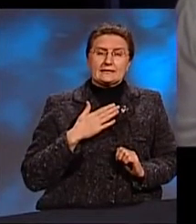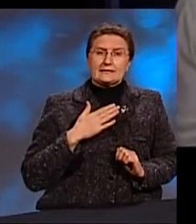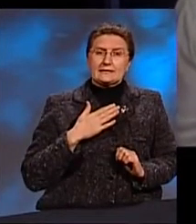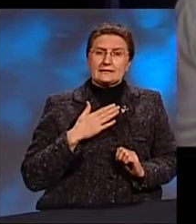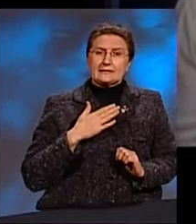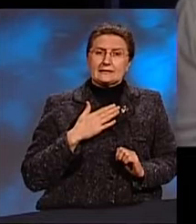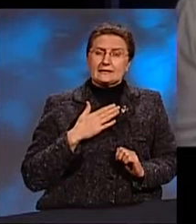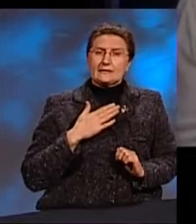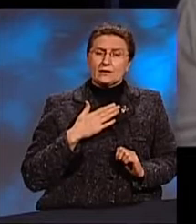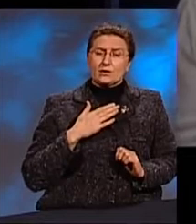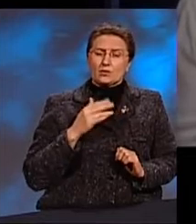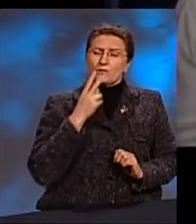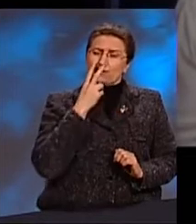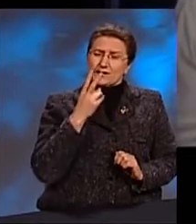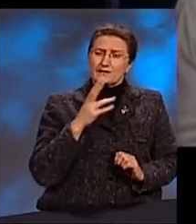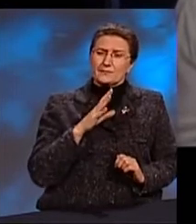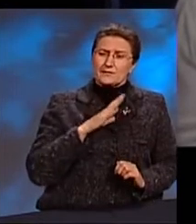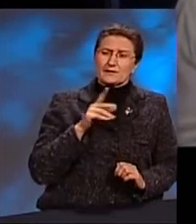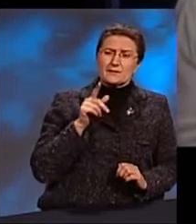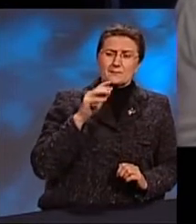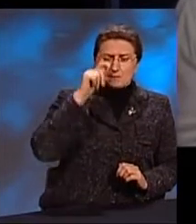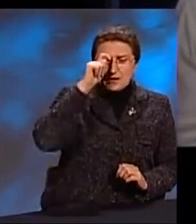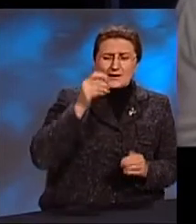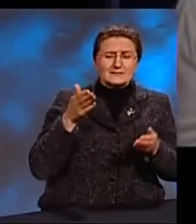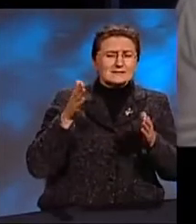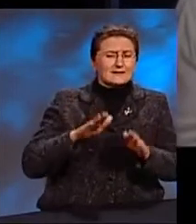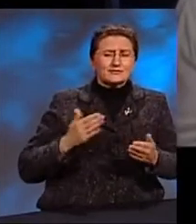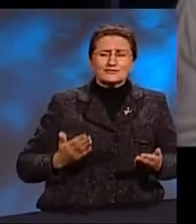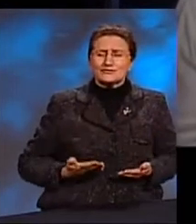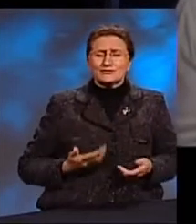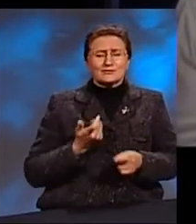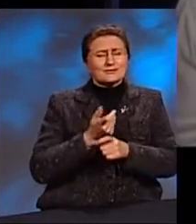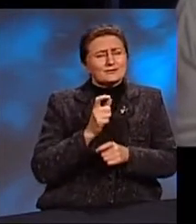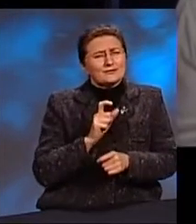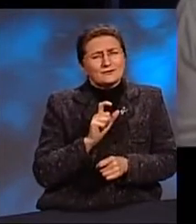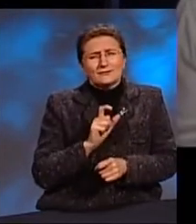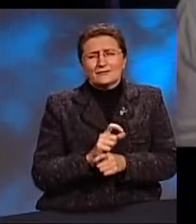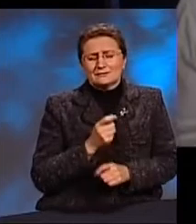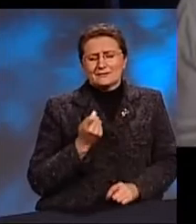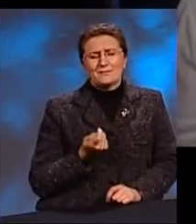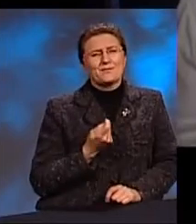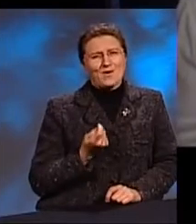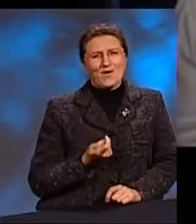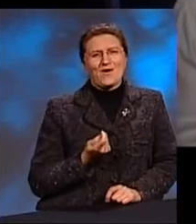И уже было видно, что ему осталось немного